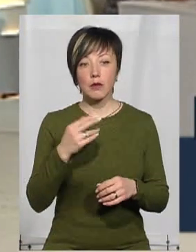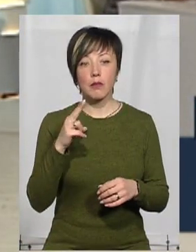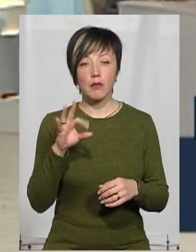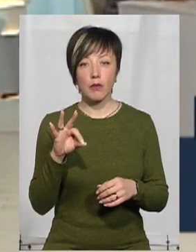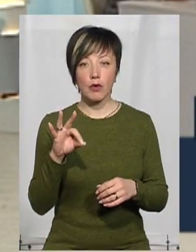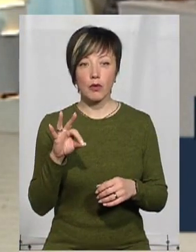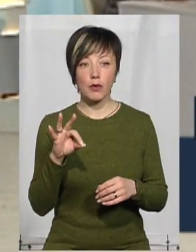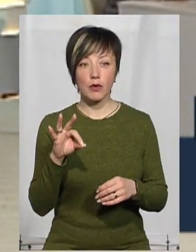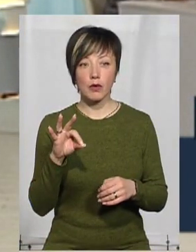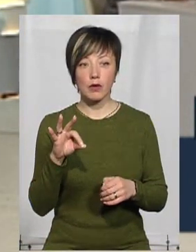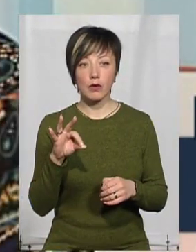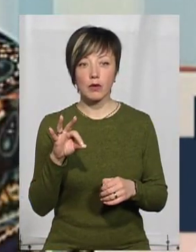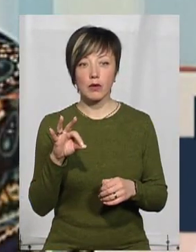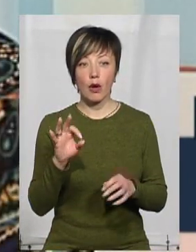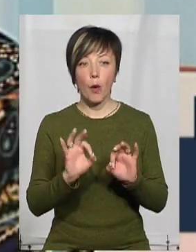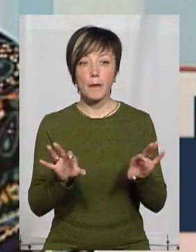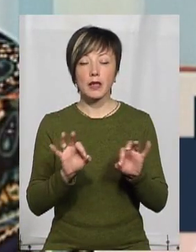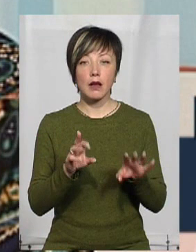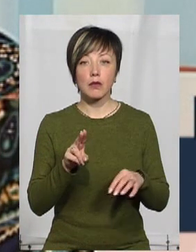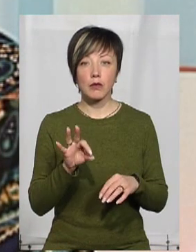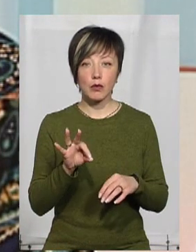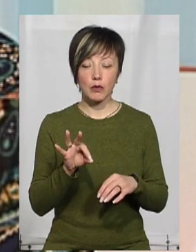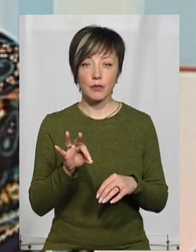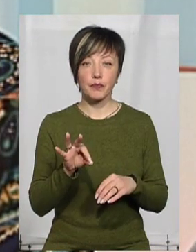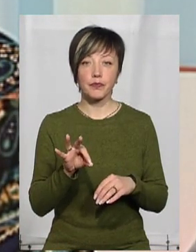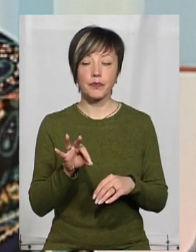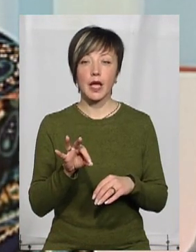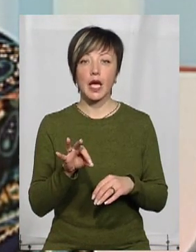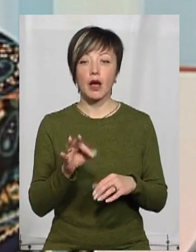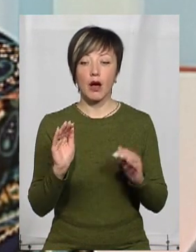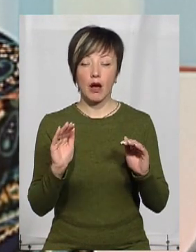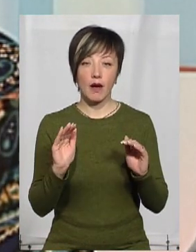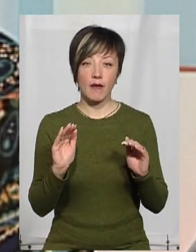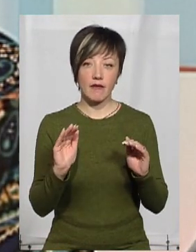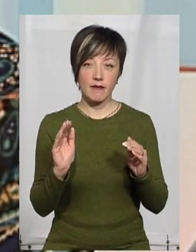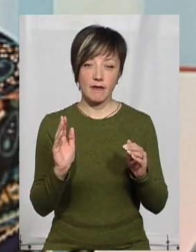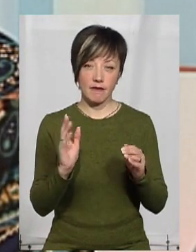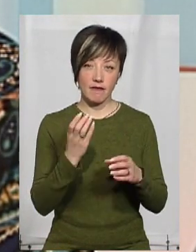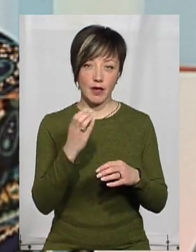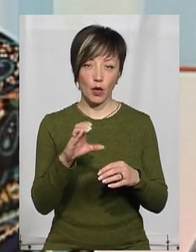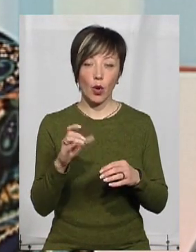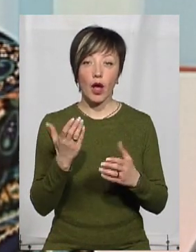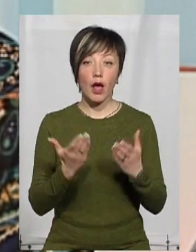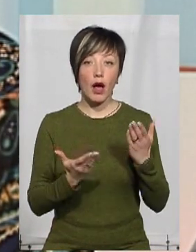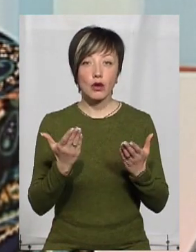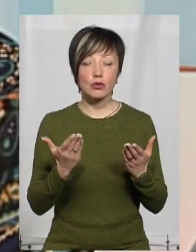коментарь по ролику. Якщо є діючі, якщо